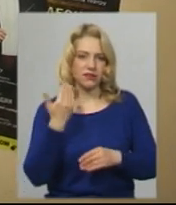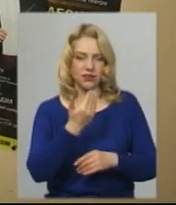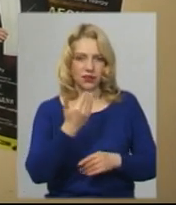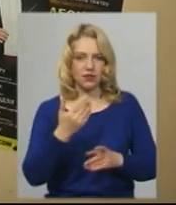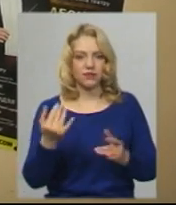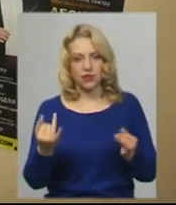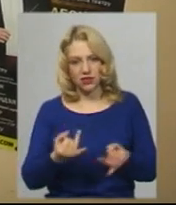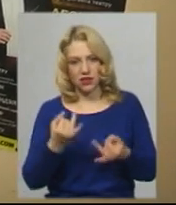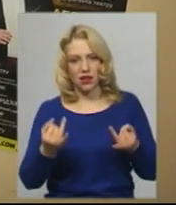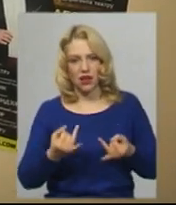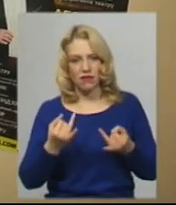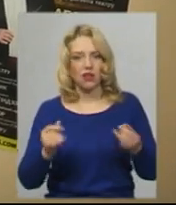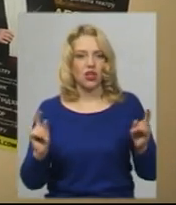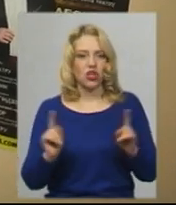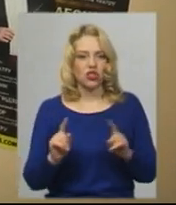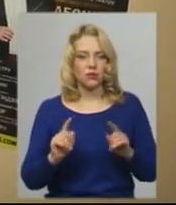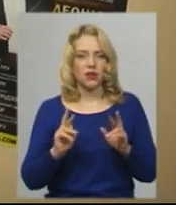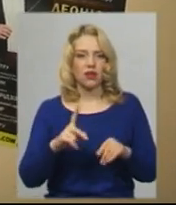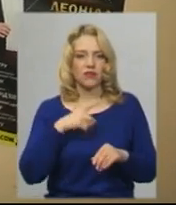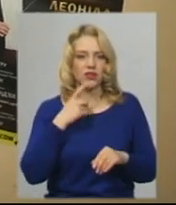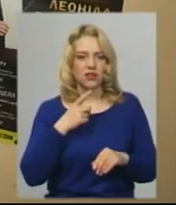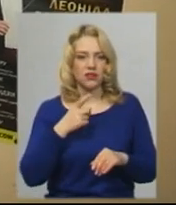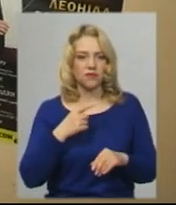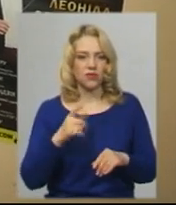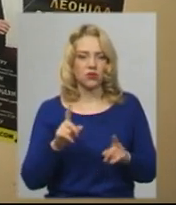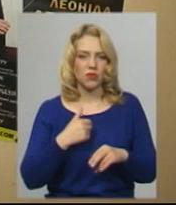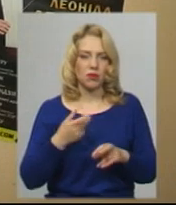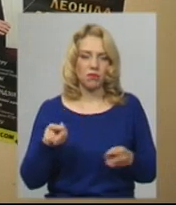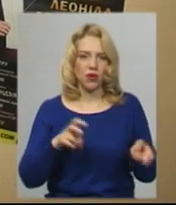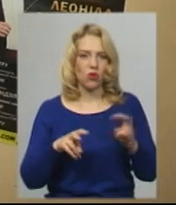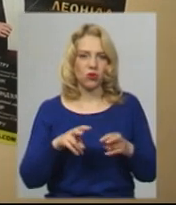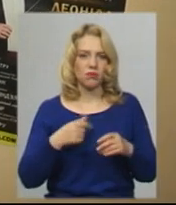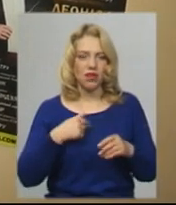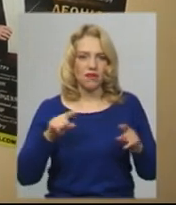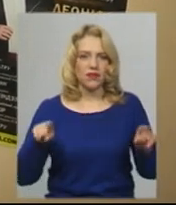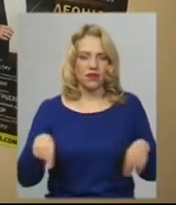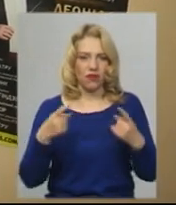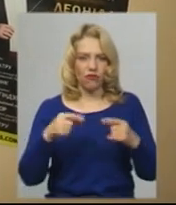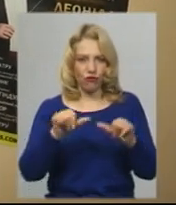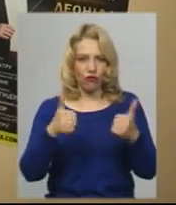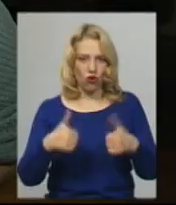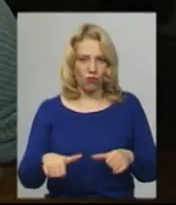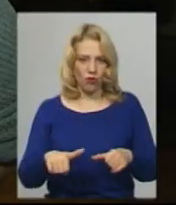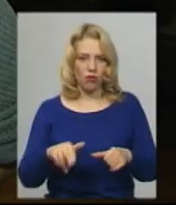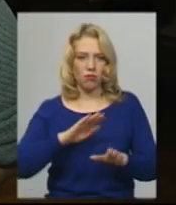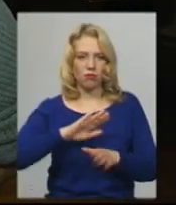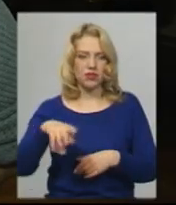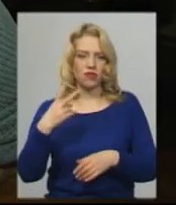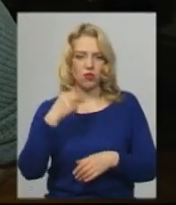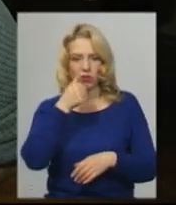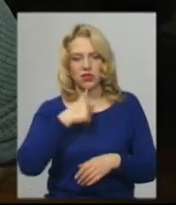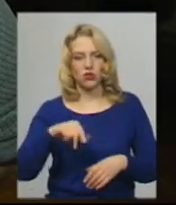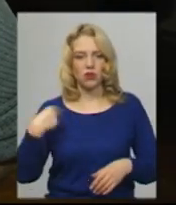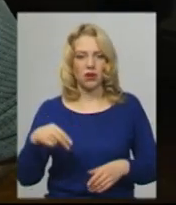цікава для того, щоб, в яку зараз ми приходимо в форму після двохмісячної практично перерви». Головний